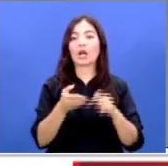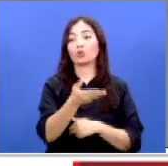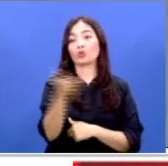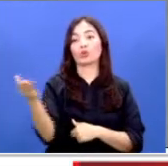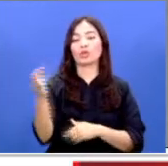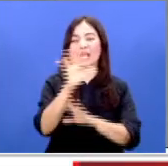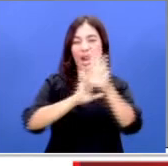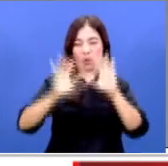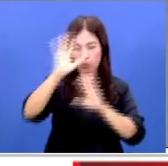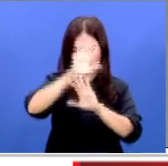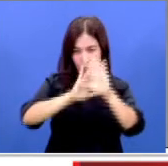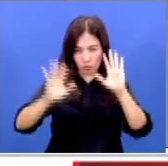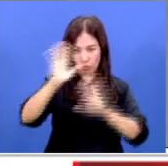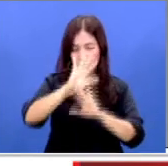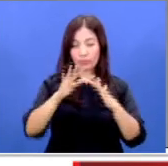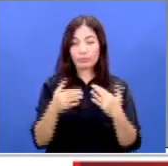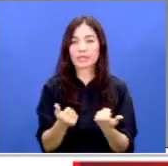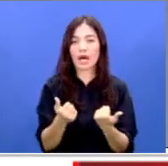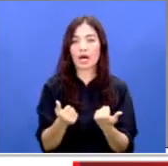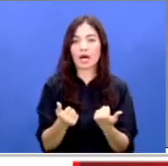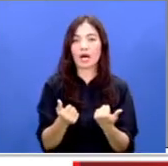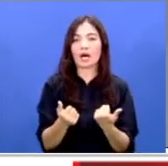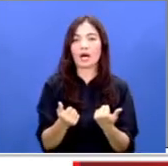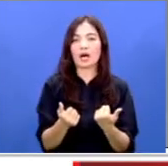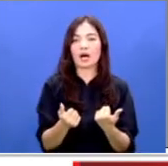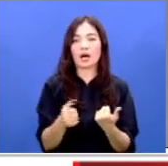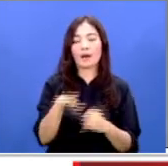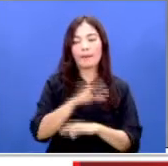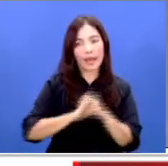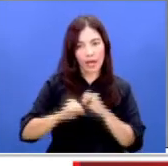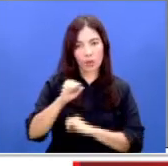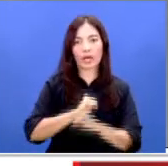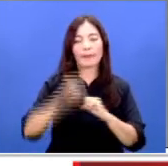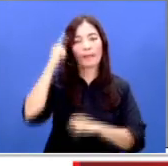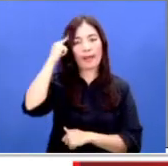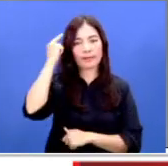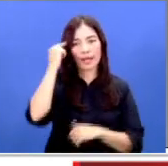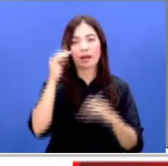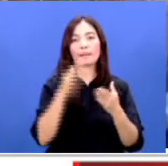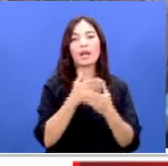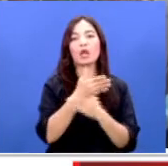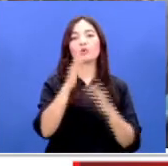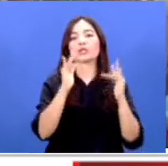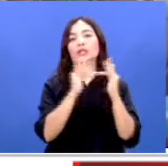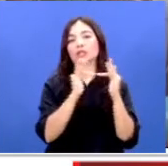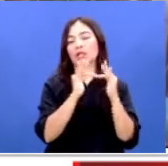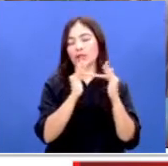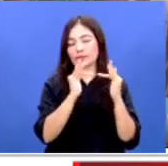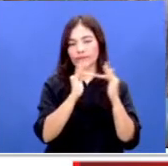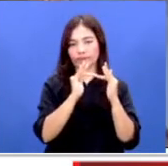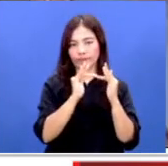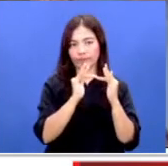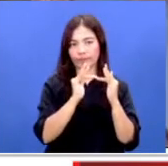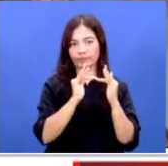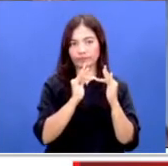terdampak kabut asap mereka diperbolehkan untuk melakukan pelajaran daring dan karena